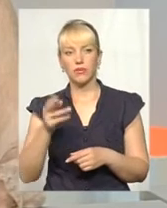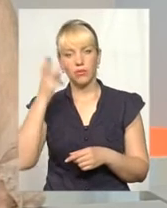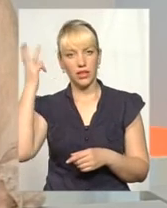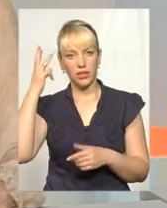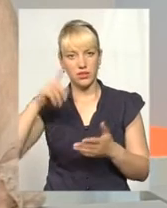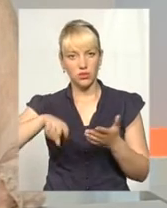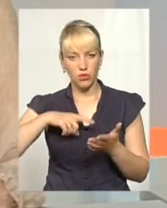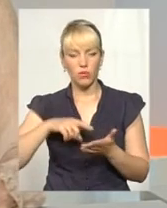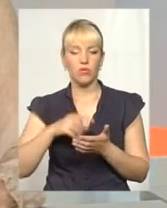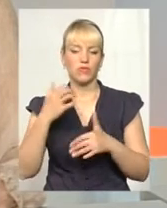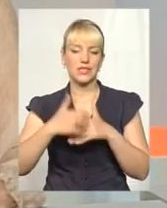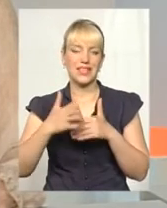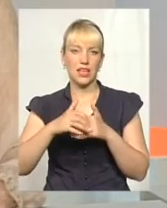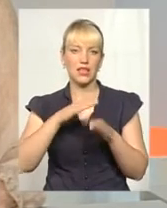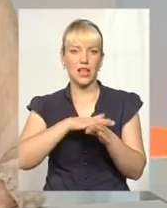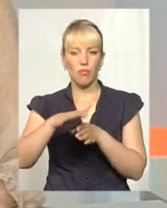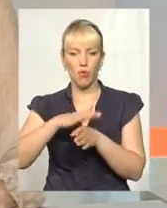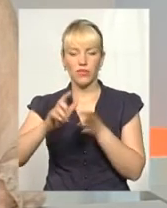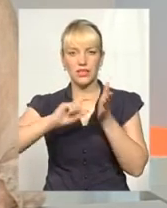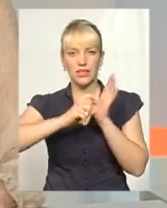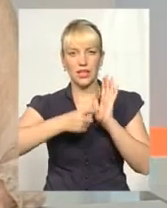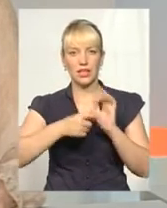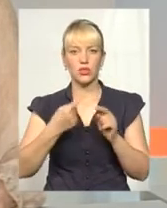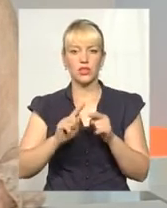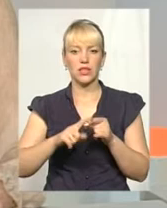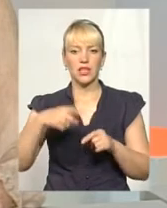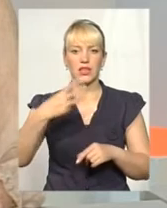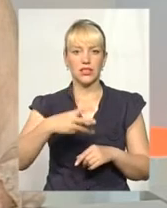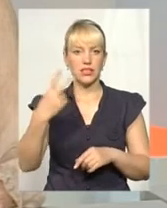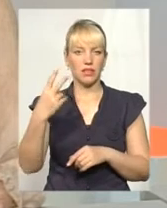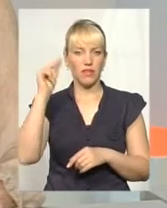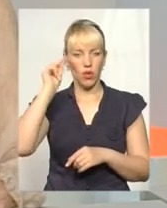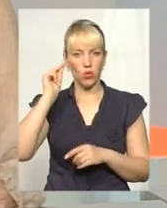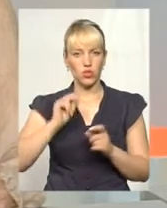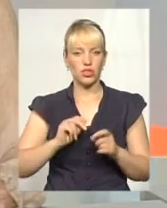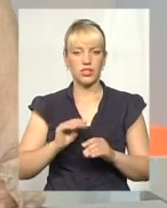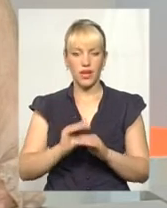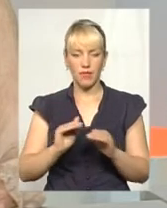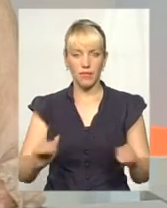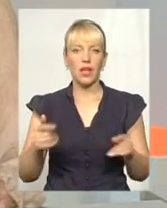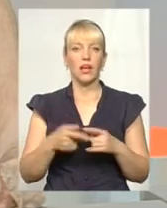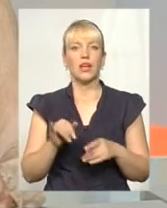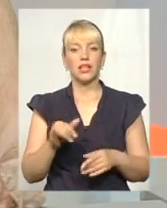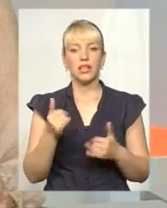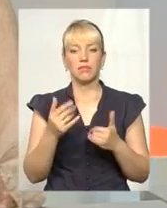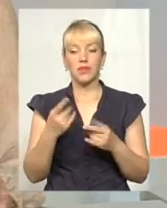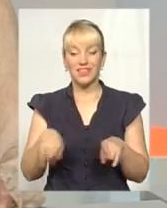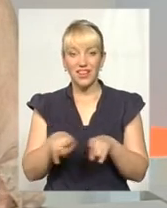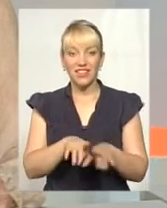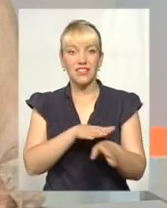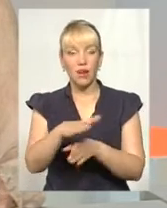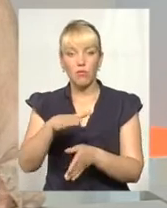місті Хмельницькому середня наповненість 32 учні. Тобто при такій наповнюванністі не є можливим на теперішній момент